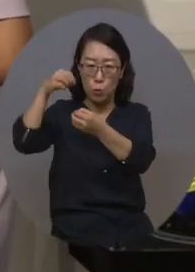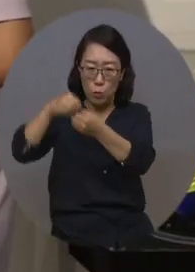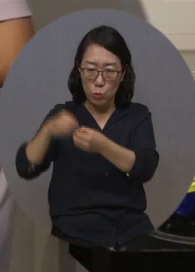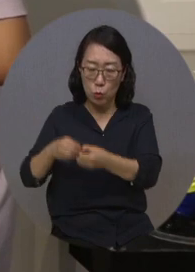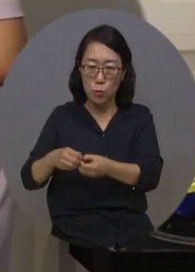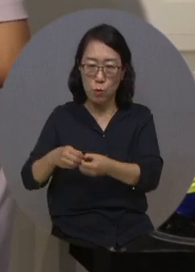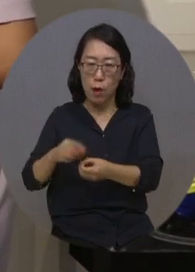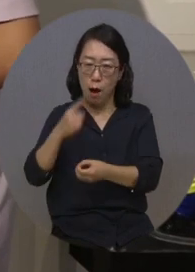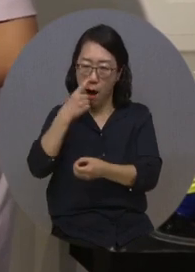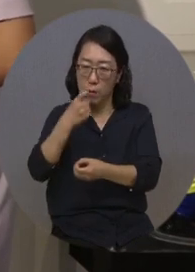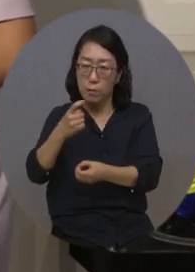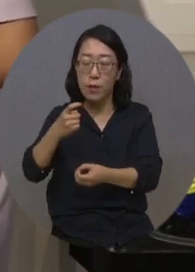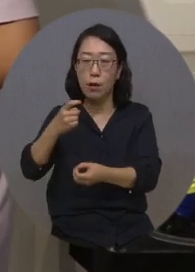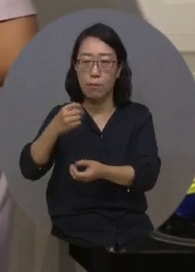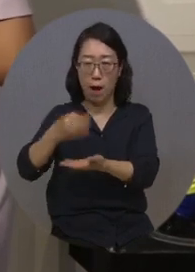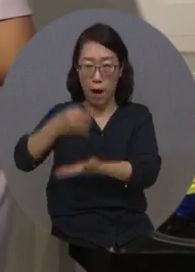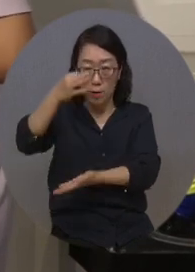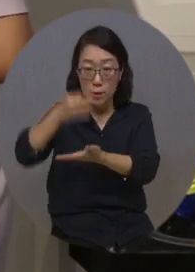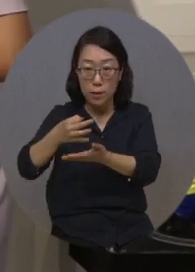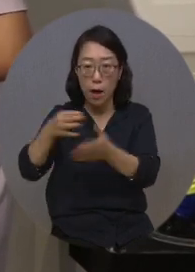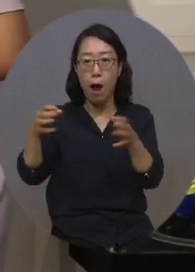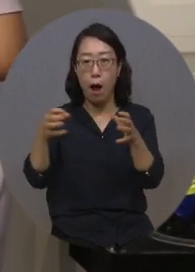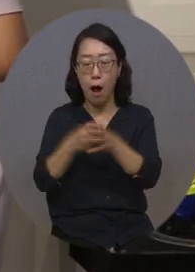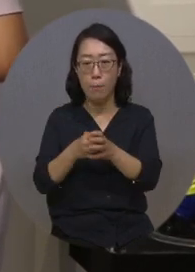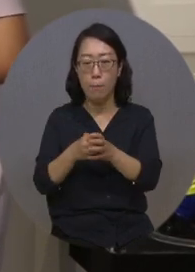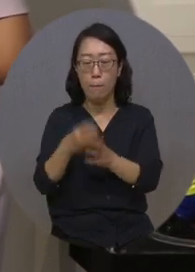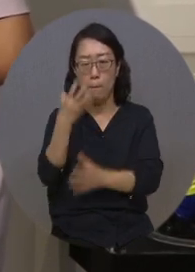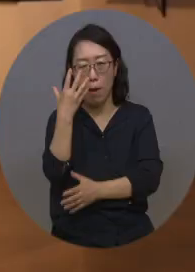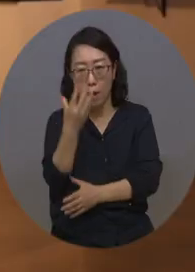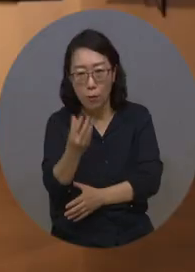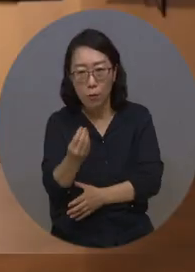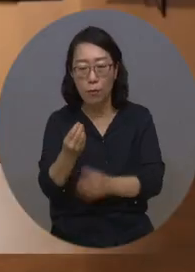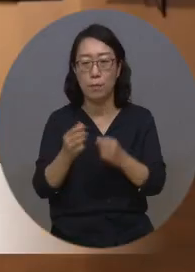표현해내 보면 볼수록 깊은 매력에 빠지게 합니다.